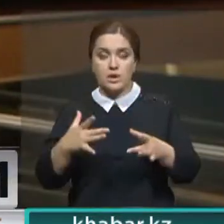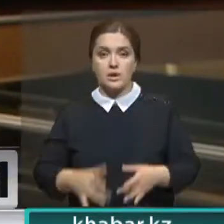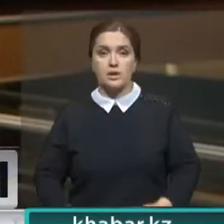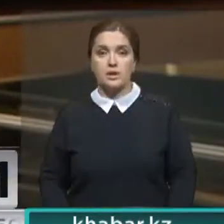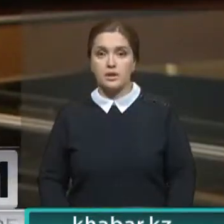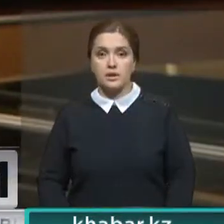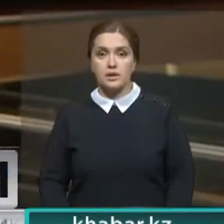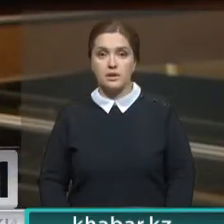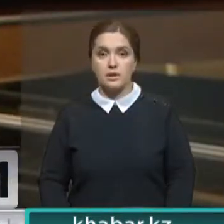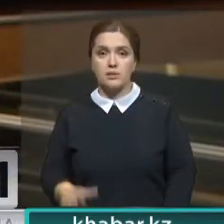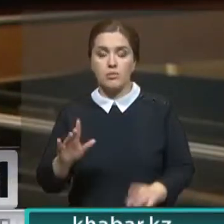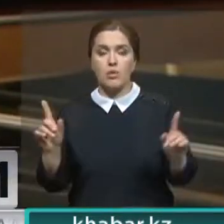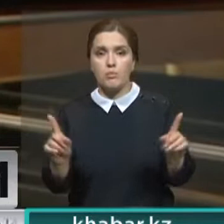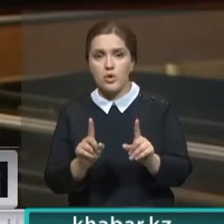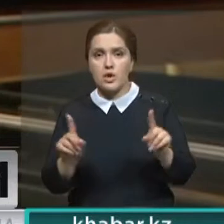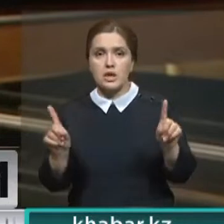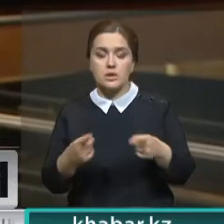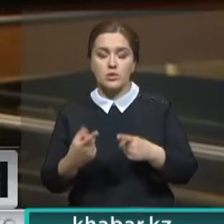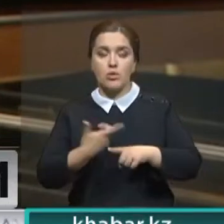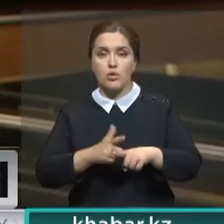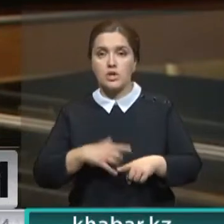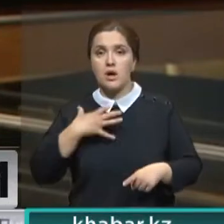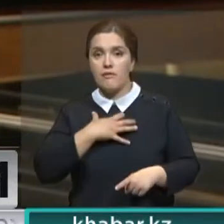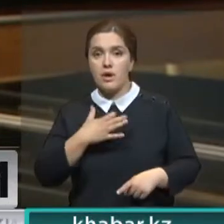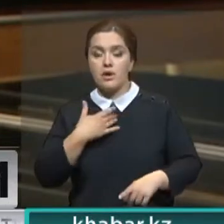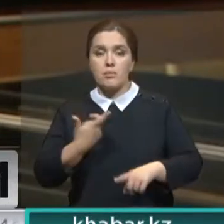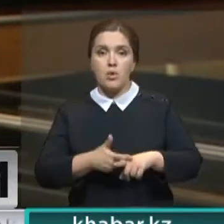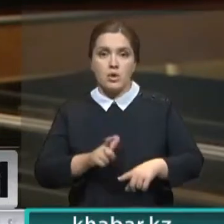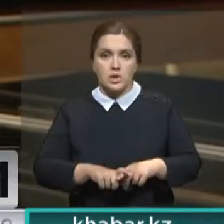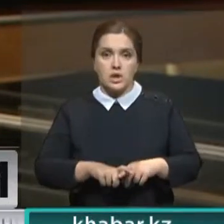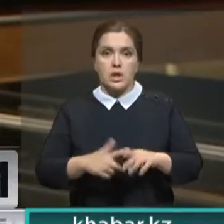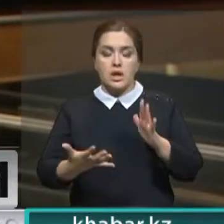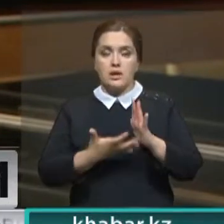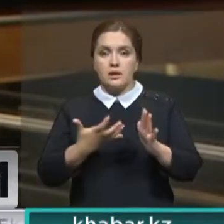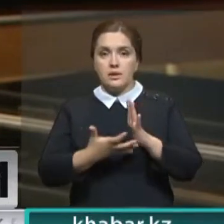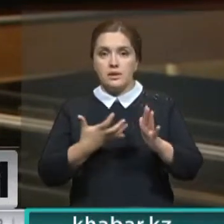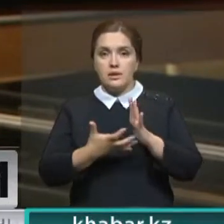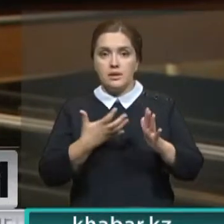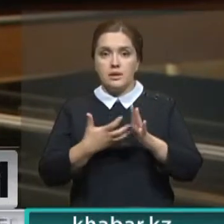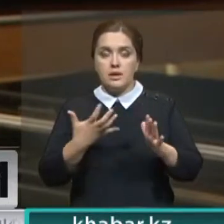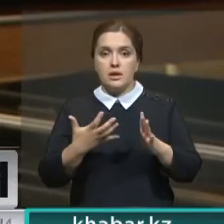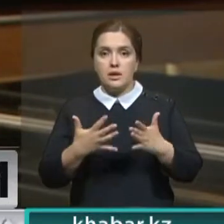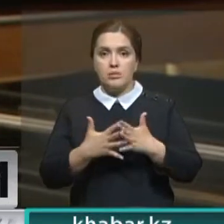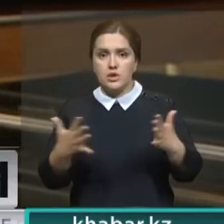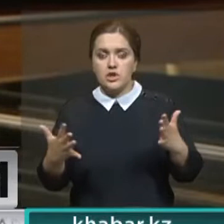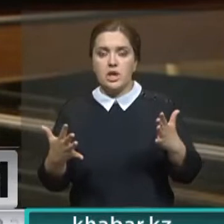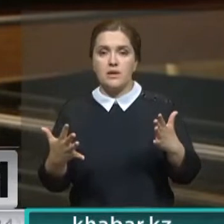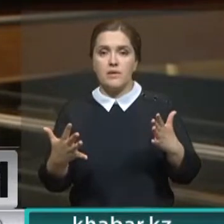для дирижеров, для музыкантов, очень важно. Нам очень не хватает больших трансляций